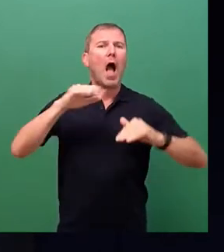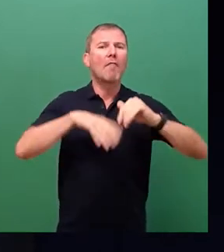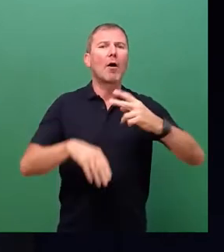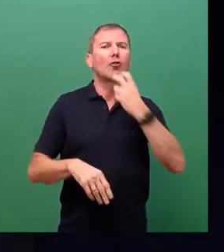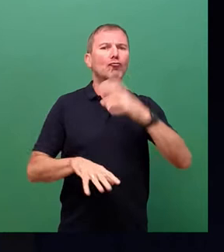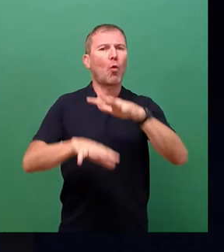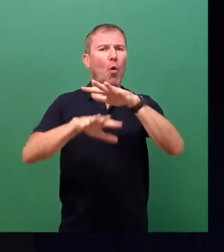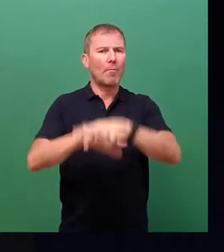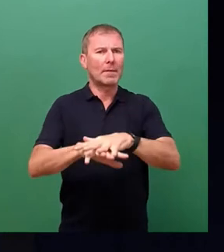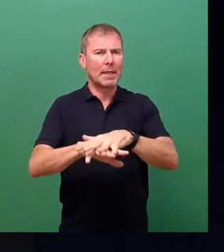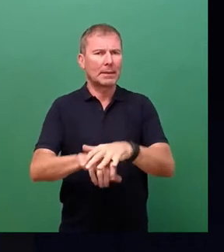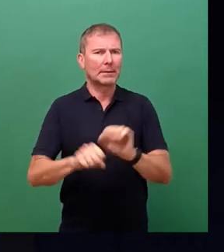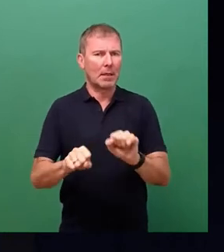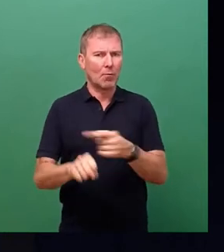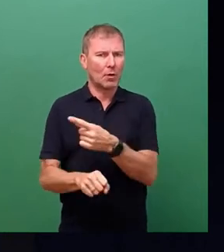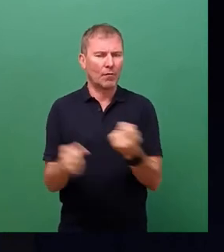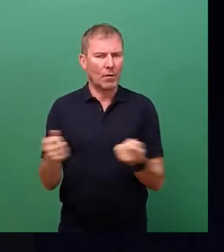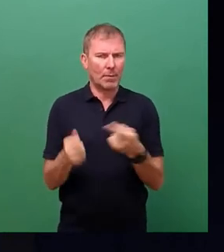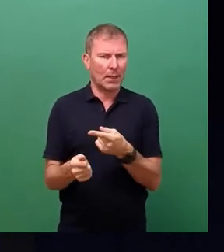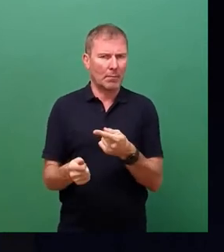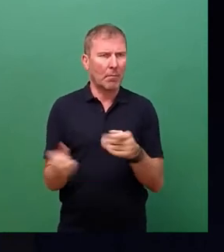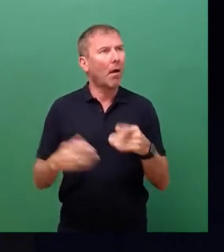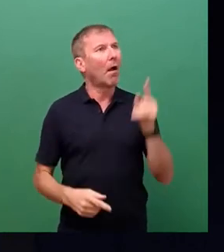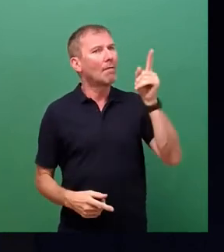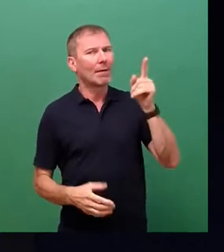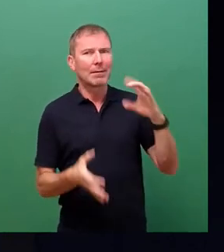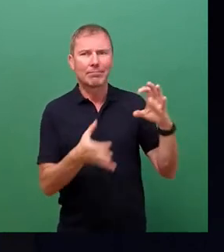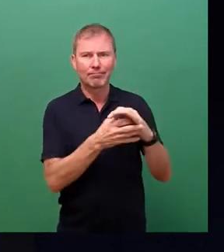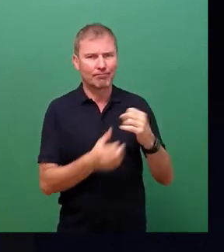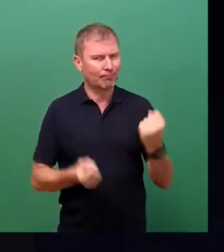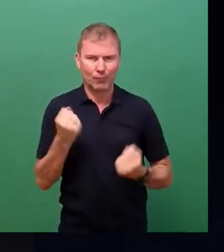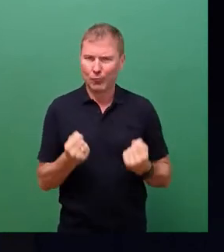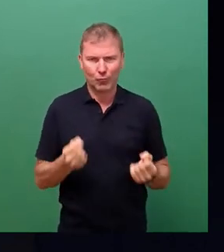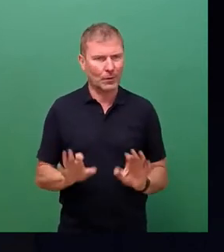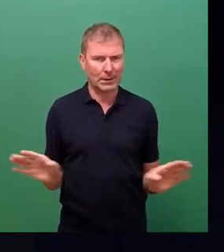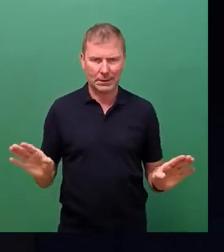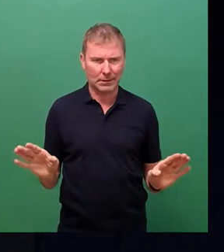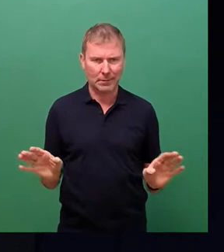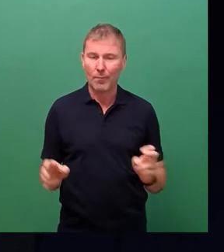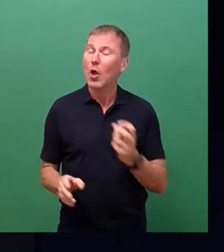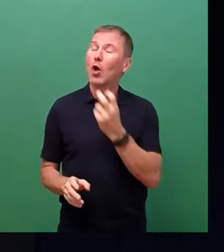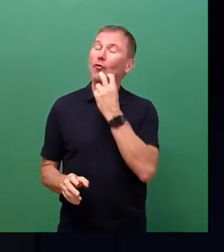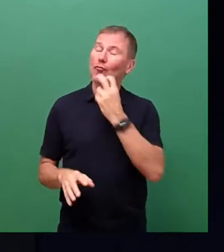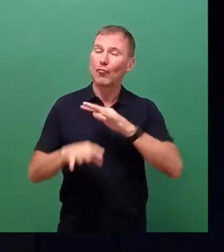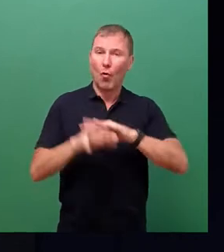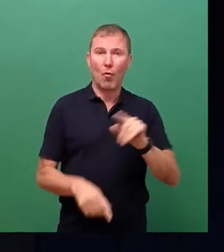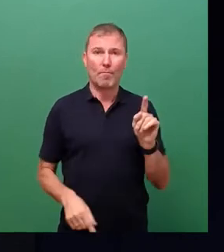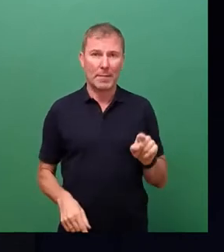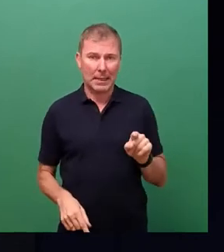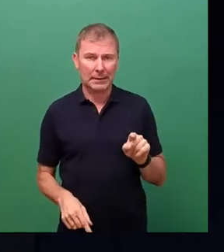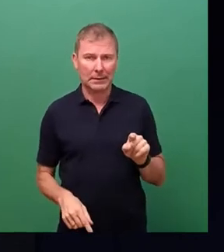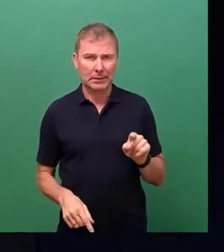und dessen Betreiben überhaupt verwendbar. Beim Stromnetz, da können Sie